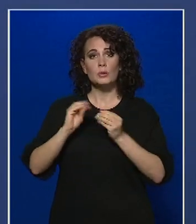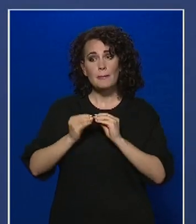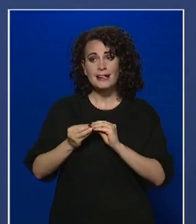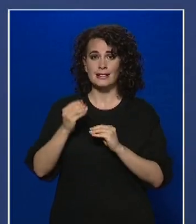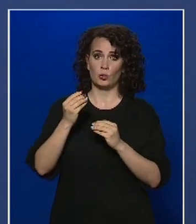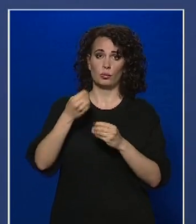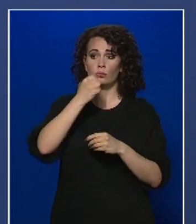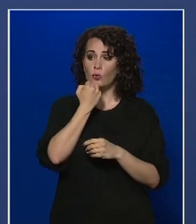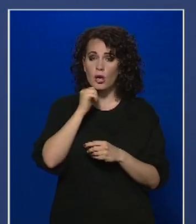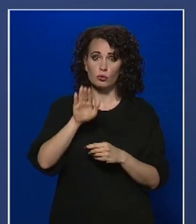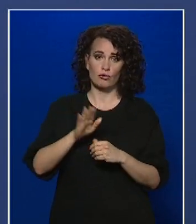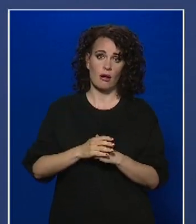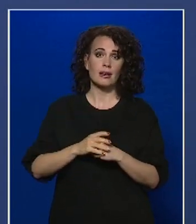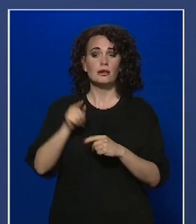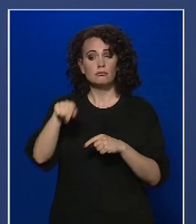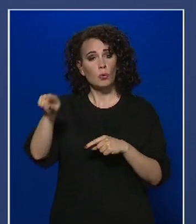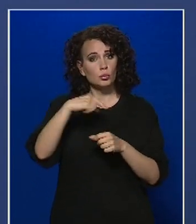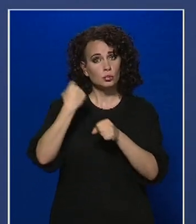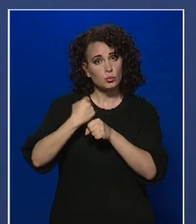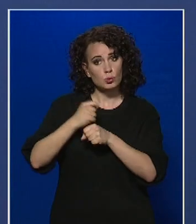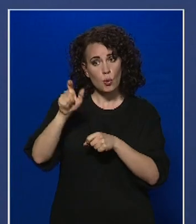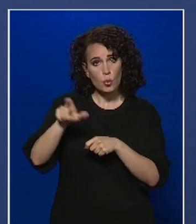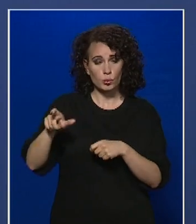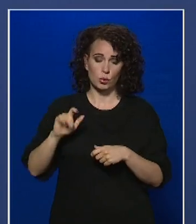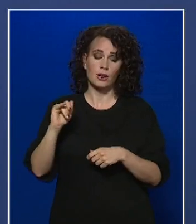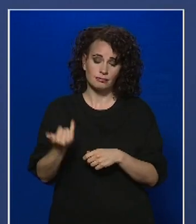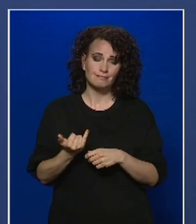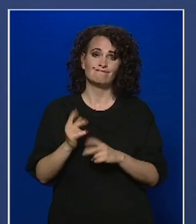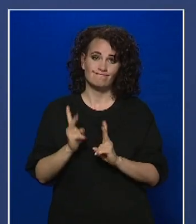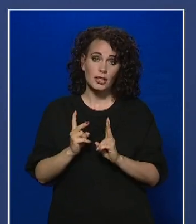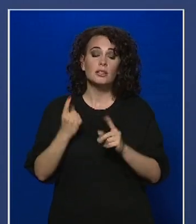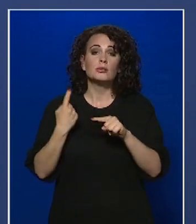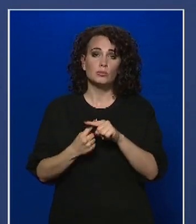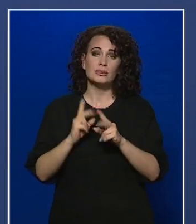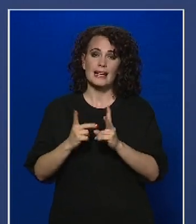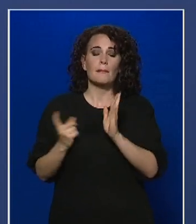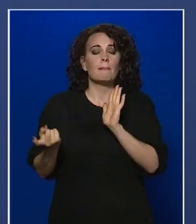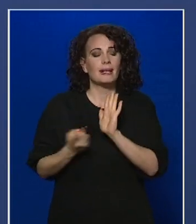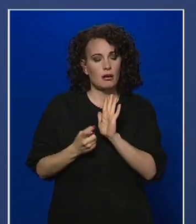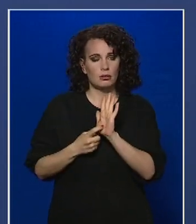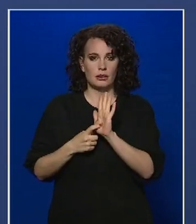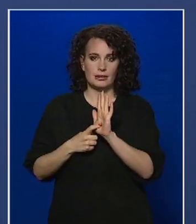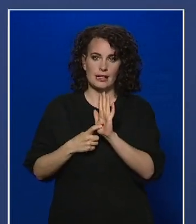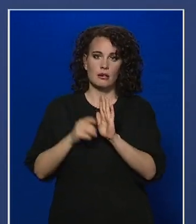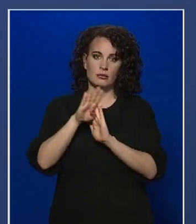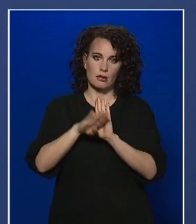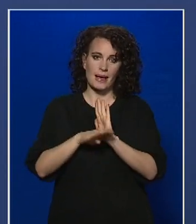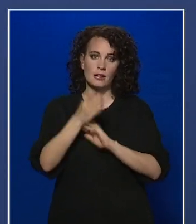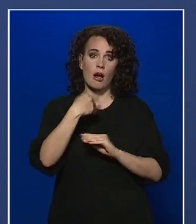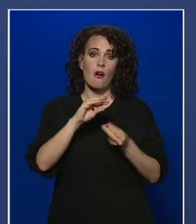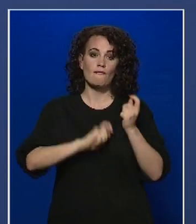tulajdonosának, az ott foglalkoztatottaknak is, illetve be is kell tartatni ezeket a szabályokat az üzletbe érkező